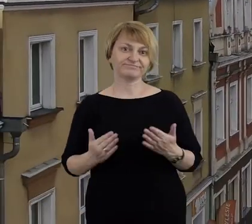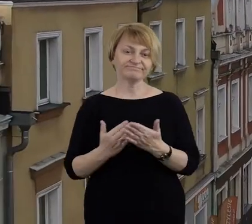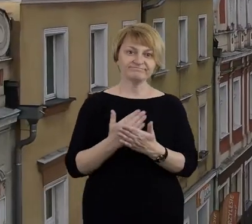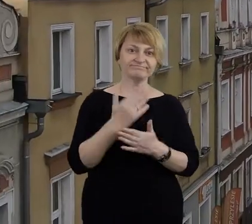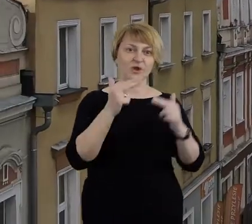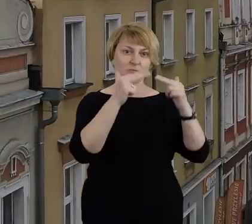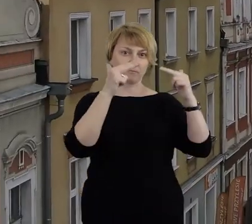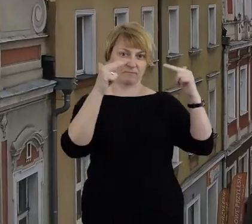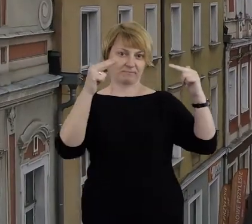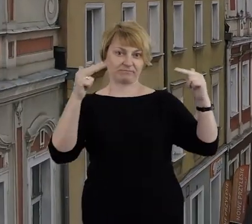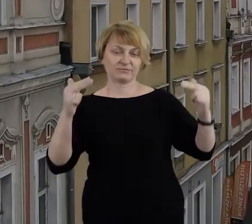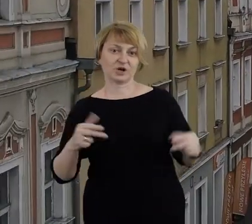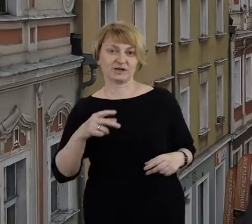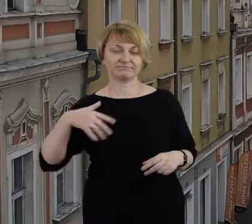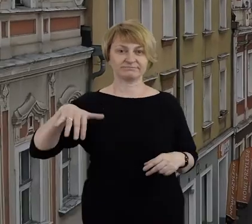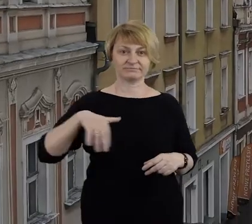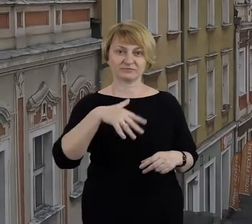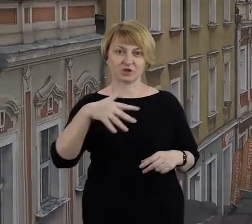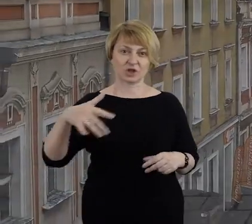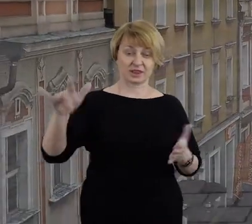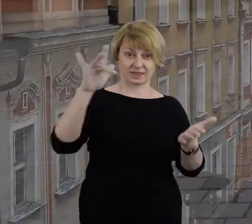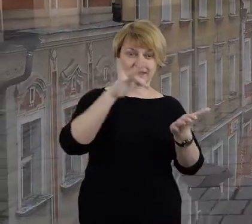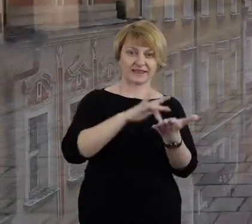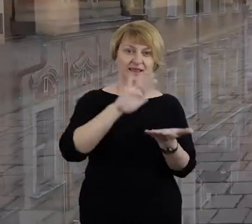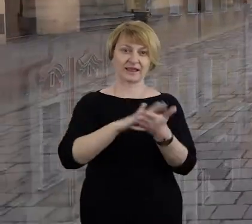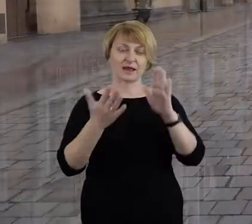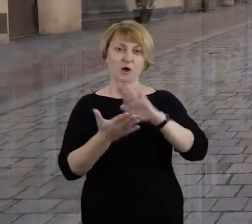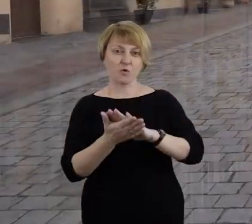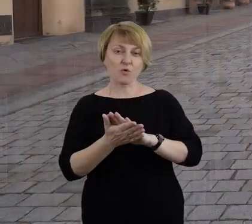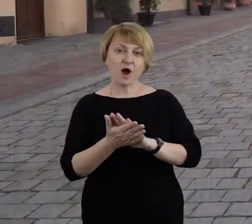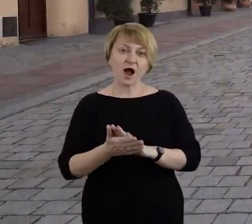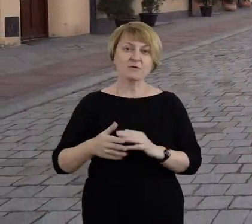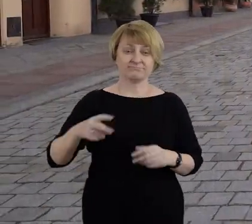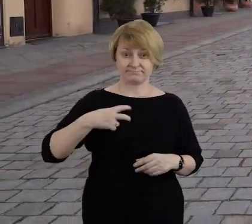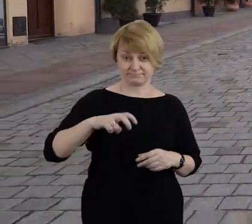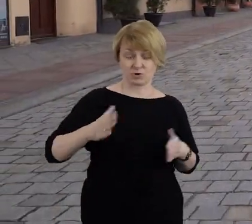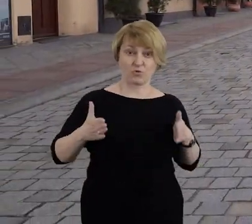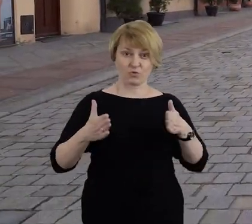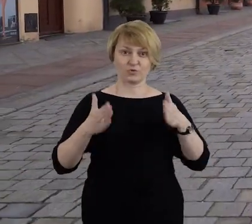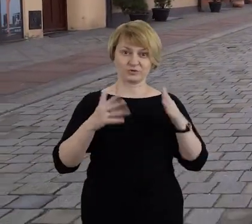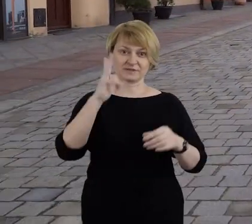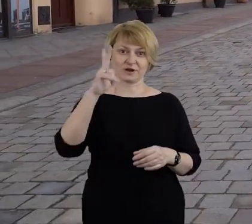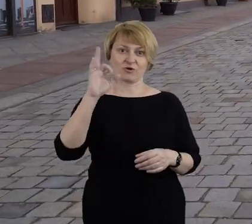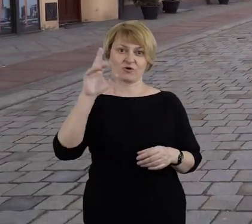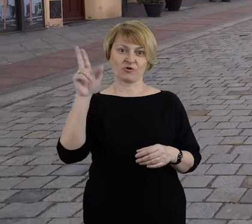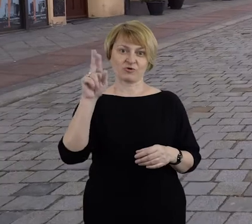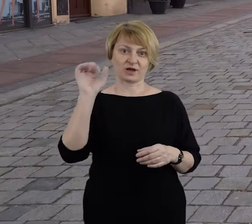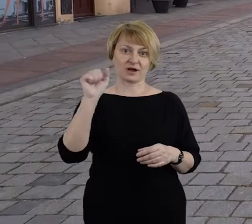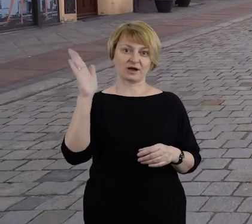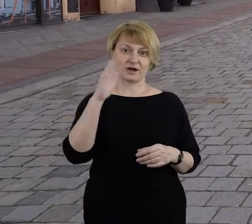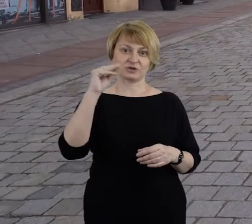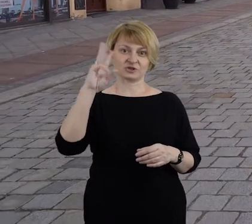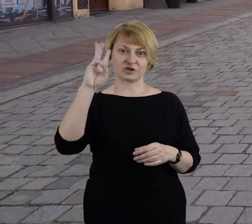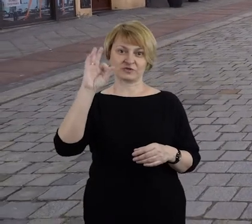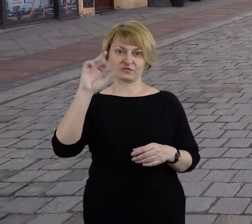przez most, przez Młynówkę, idąc tutaj do rynku, przechodziliśmy przez ulicę Koraszewskiego. Bo i